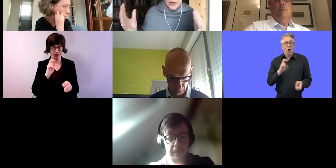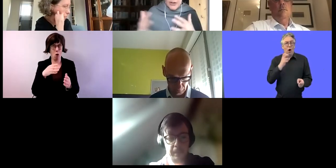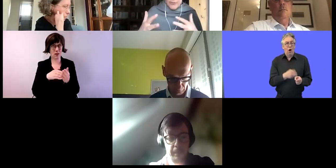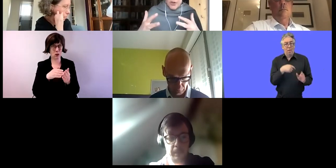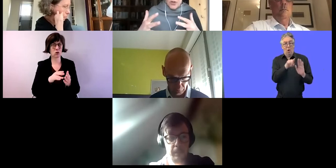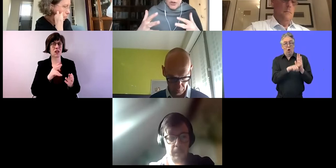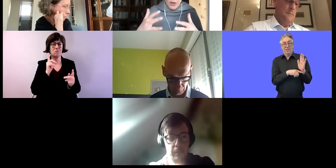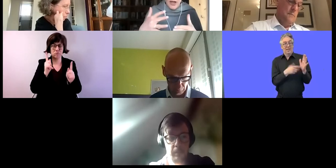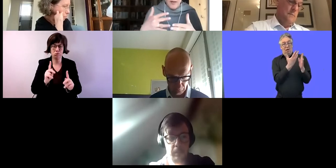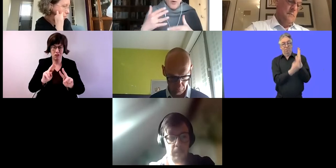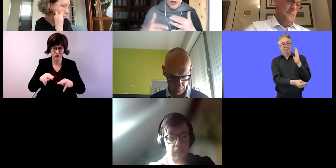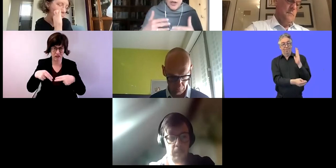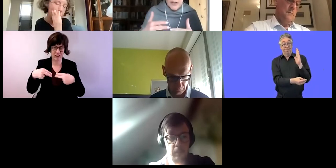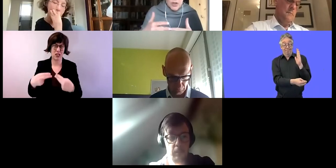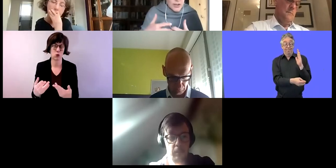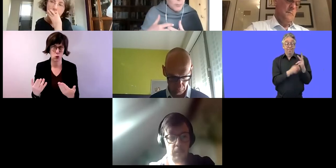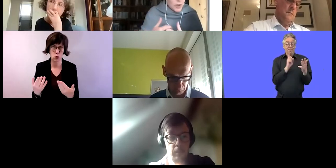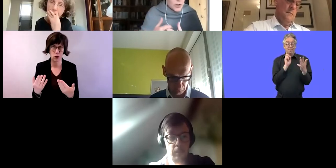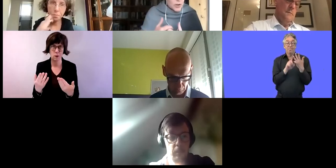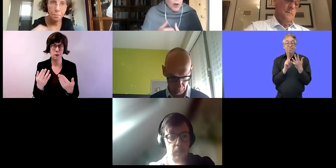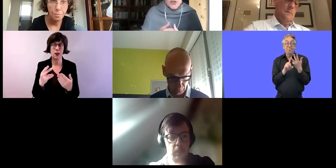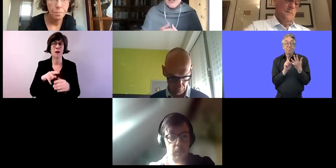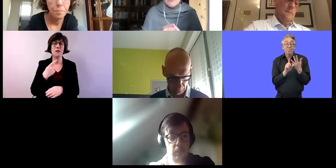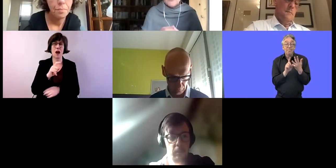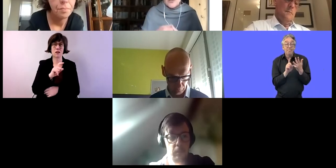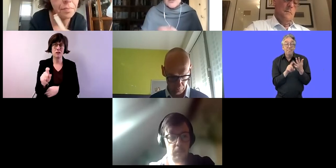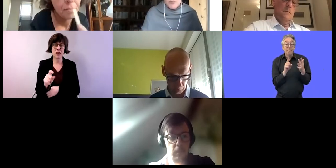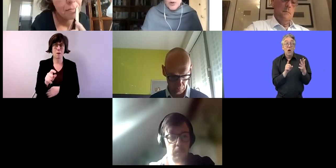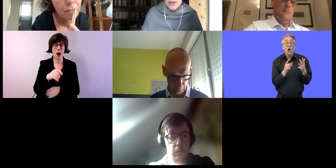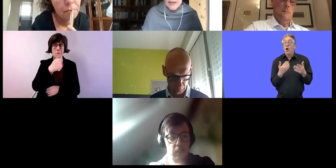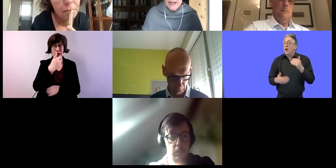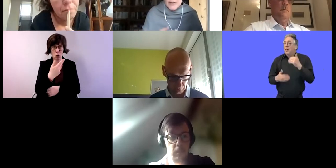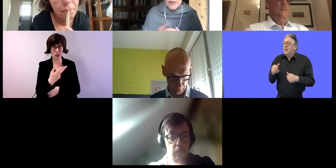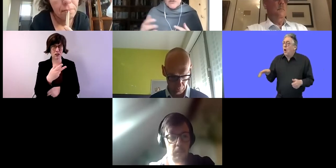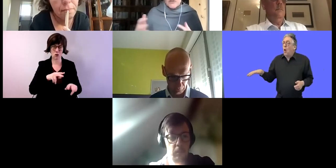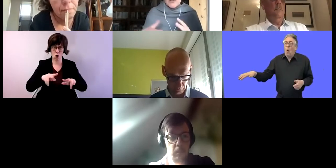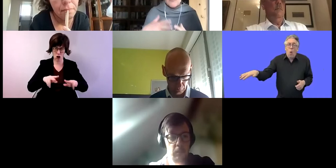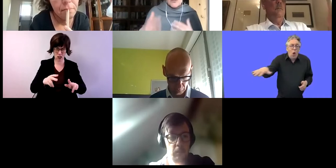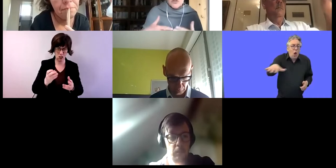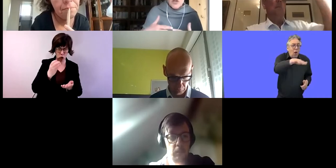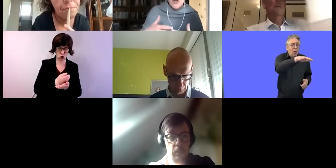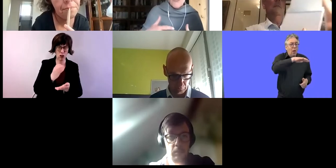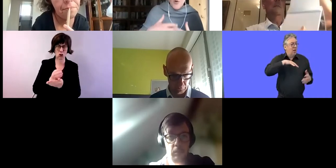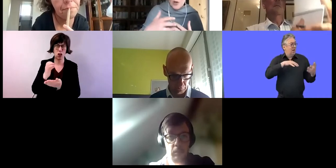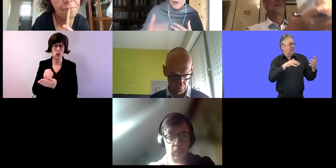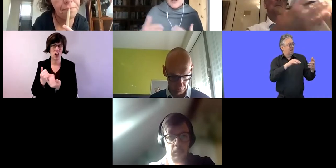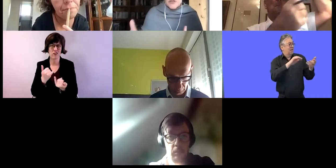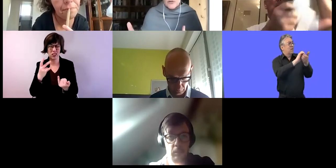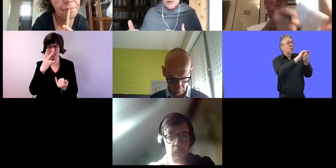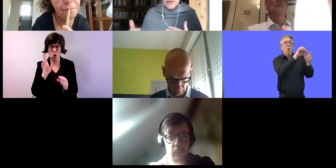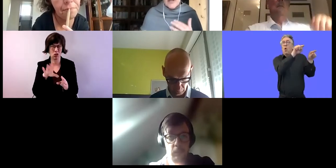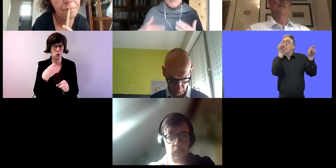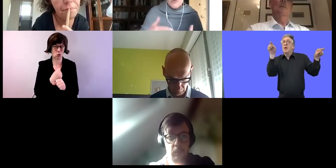eine Priorität im Hinblick auf die Notwendigkeit der ganzen Organisationen und Stellen zusammenzuarbeiten, und zwar